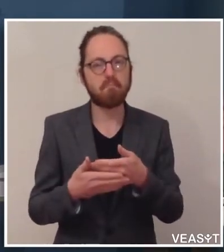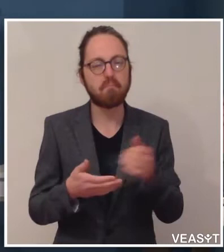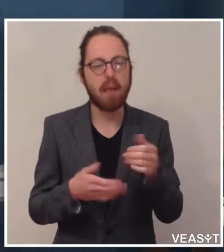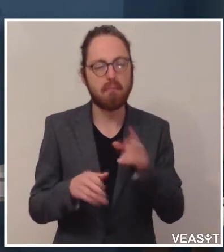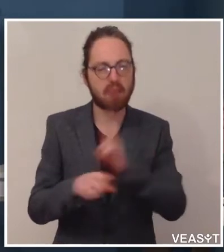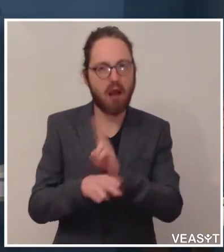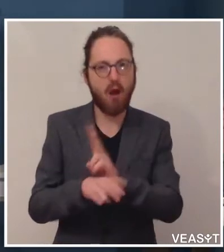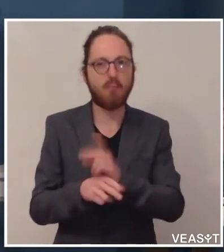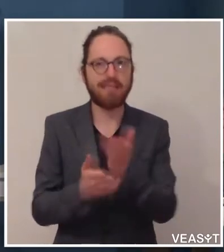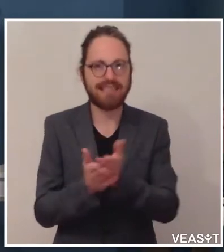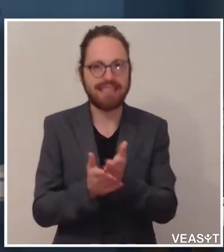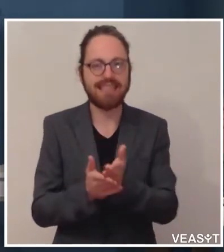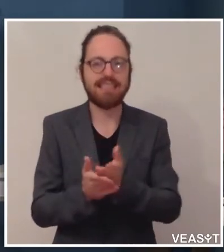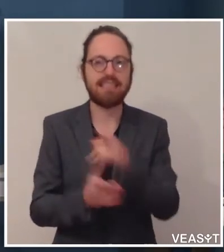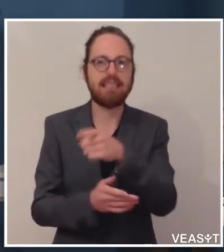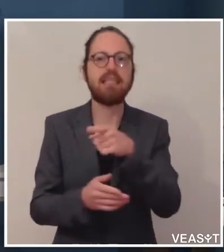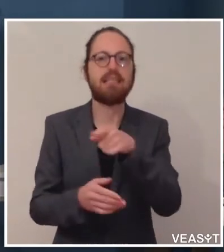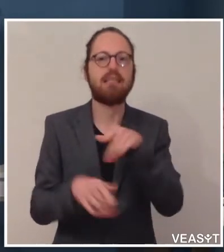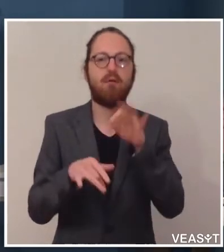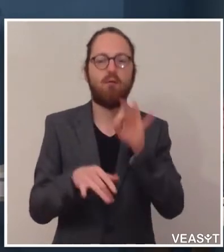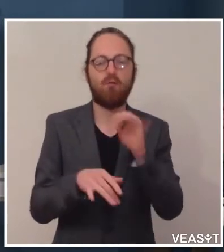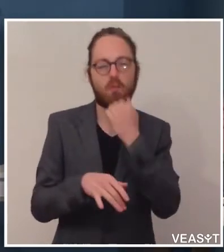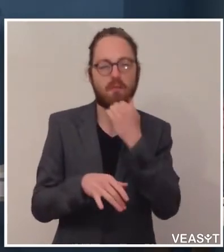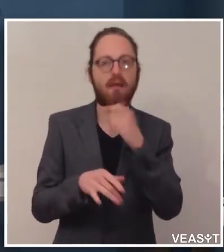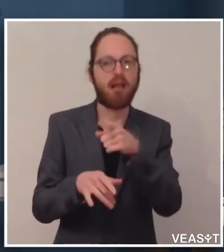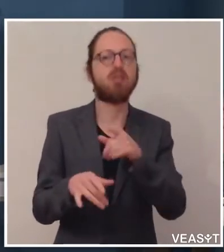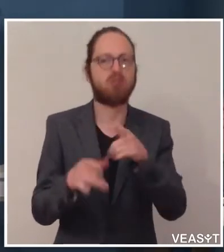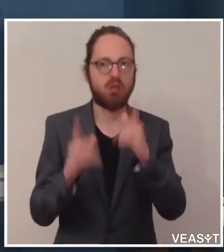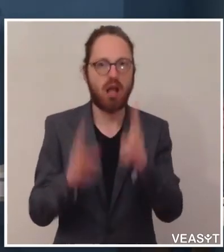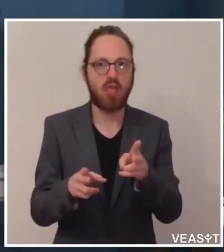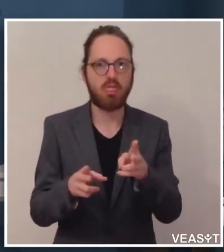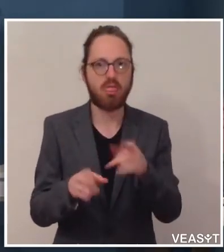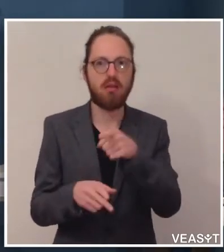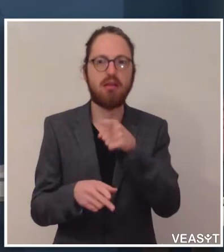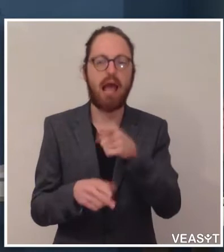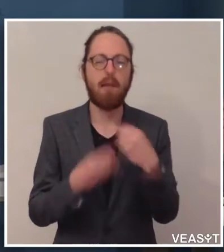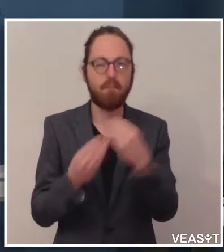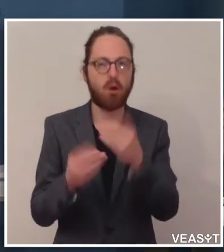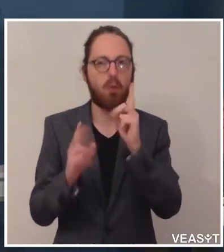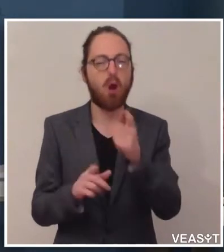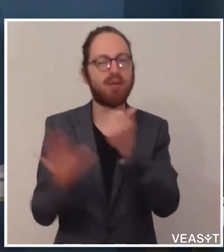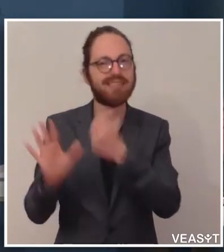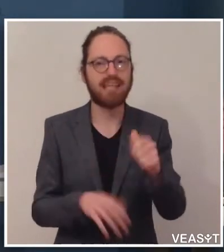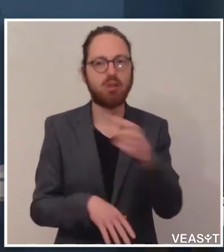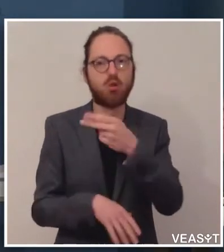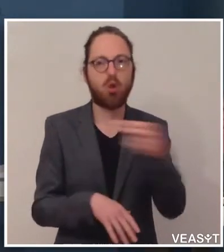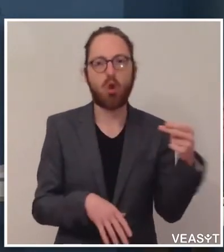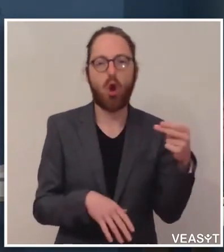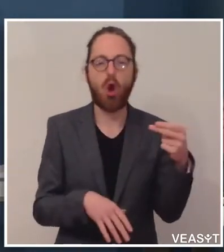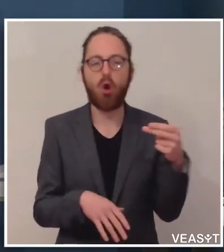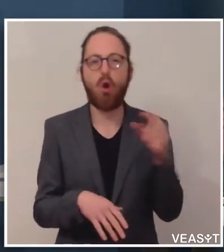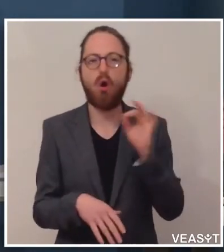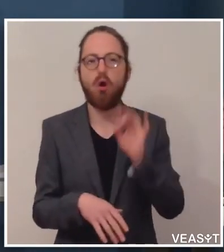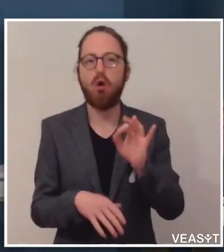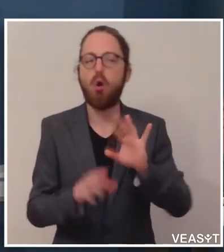97, Lavoro Domestico per Privati, zulässig. Dafür gibt es auch die 600 Euro auf Staatsebene Babysitterbonus oder 1.000 Euro